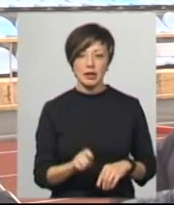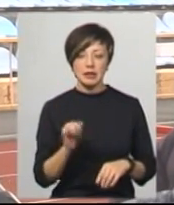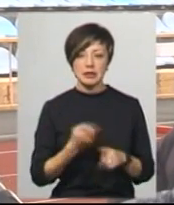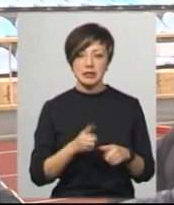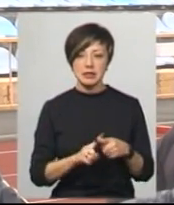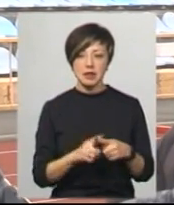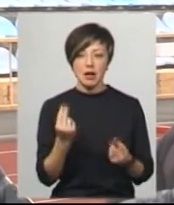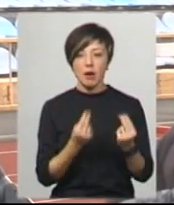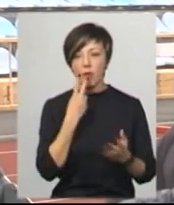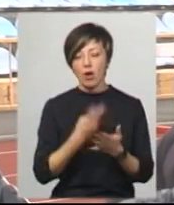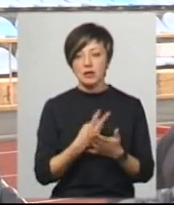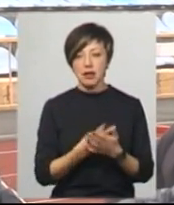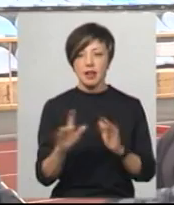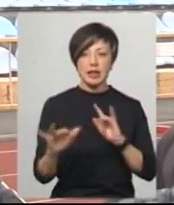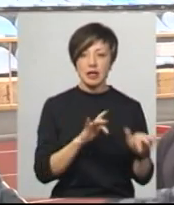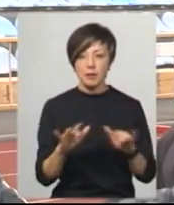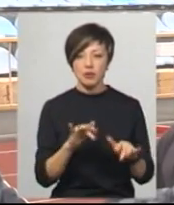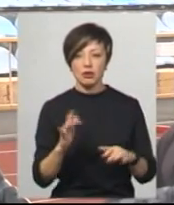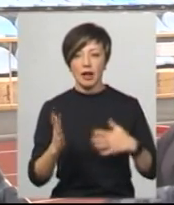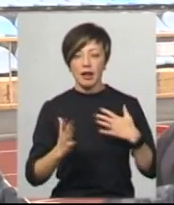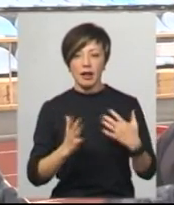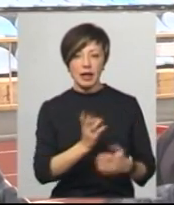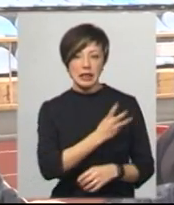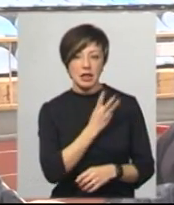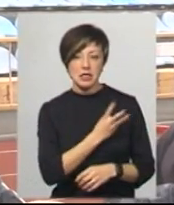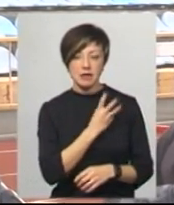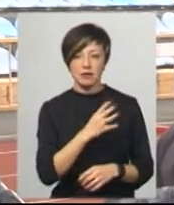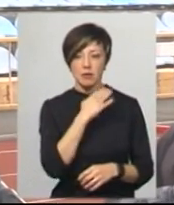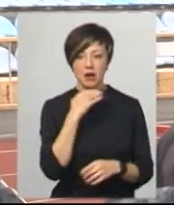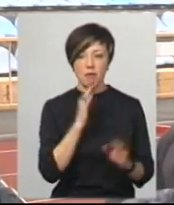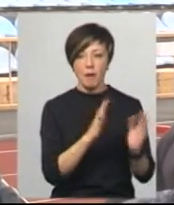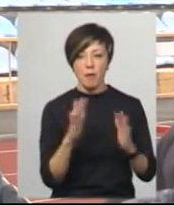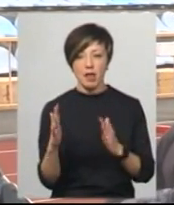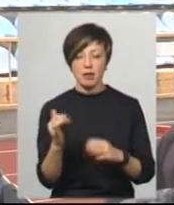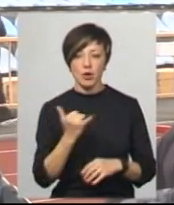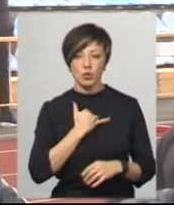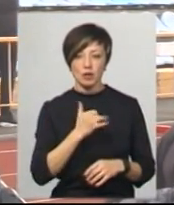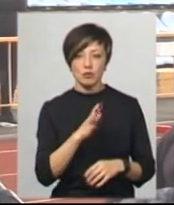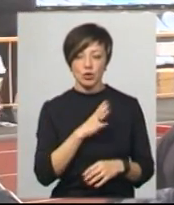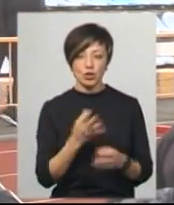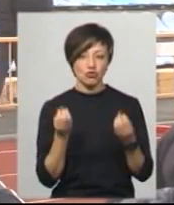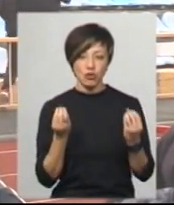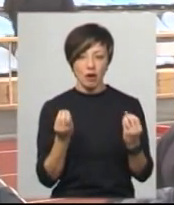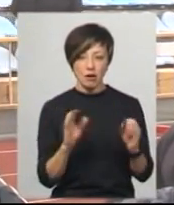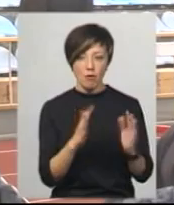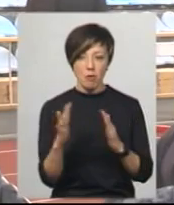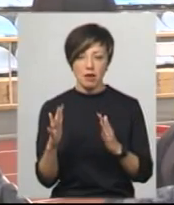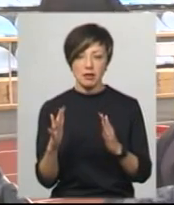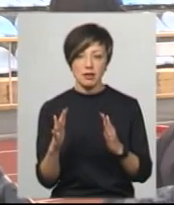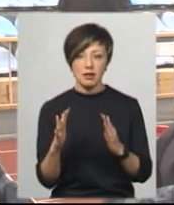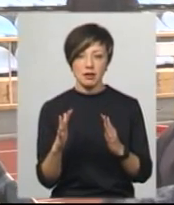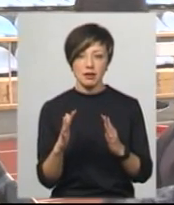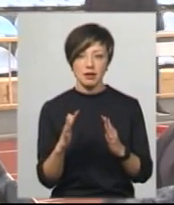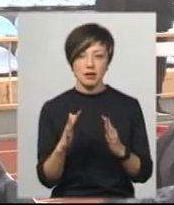Ця гра показала, була динамічна, інтенсивна, з багатьма моментами. І в нас були шикарні моменти. Кавєрін